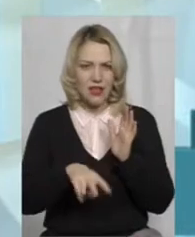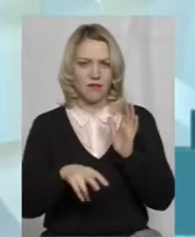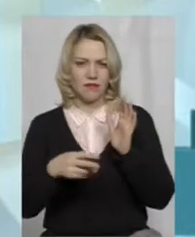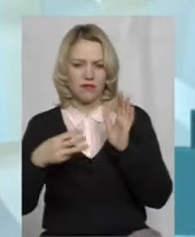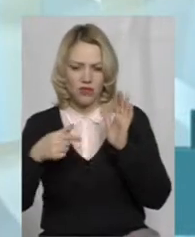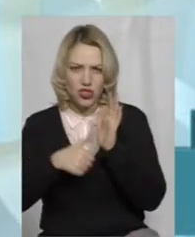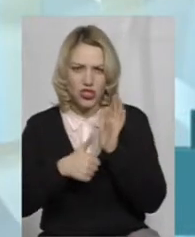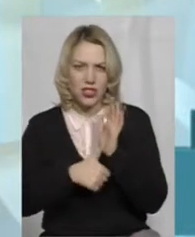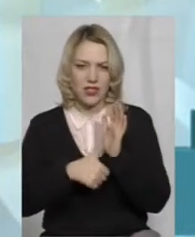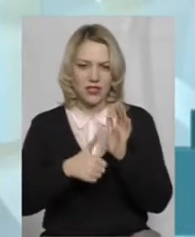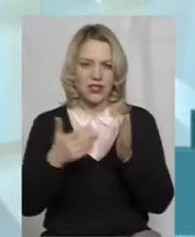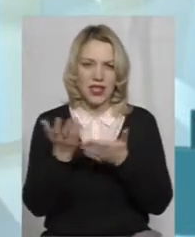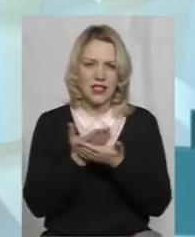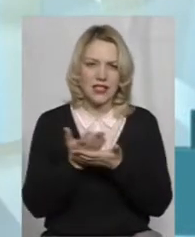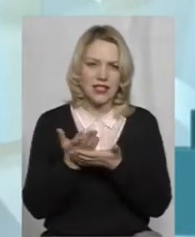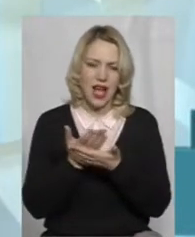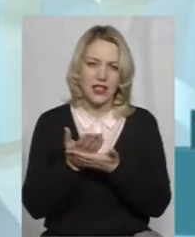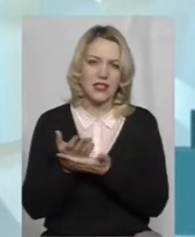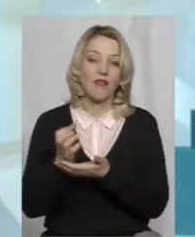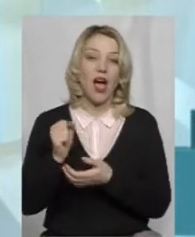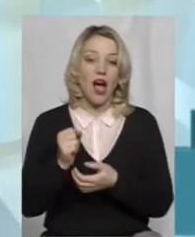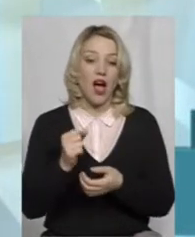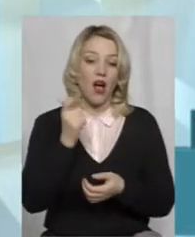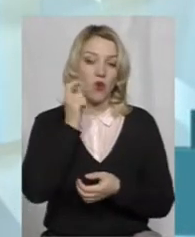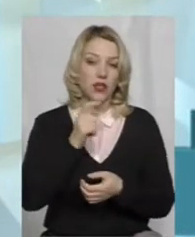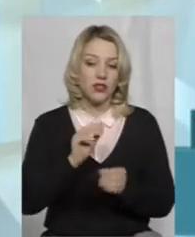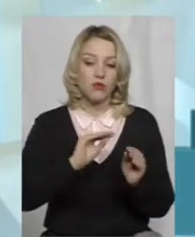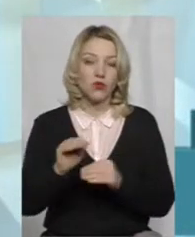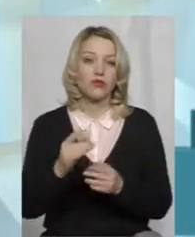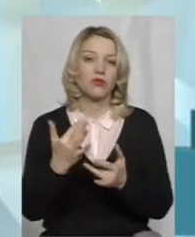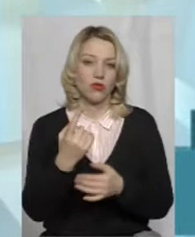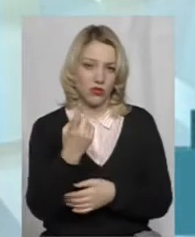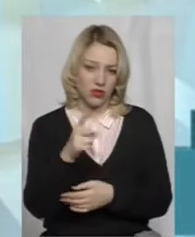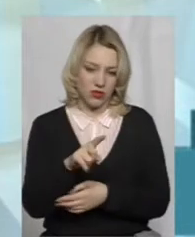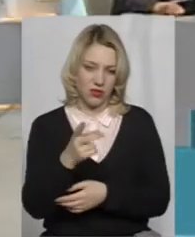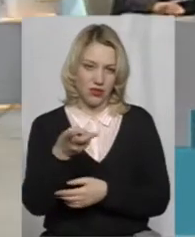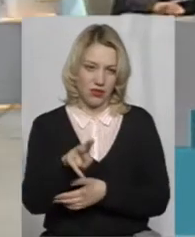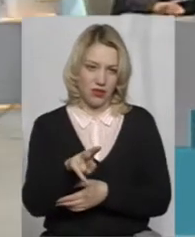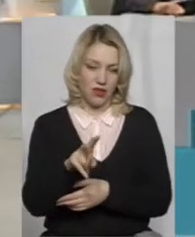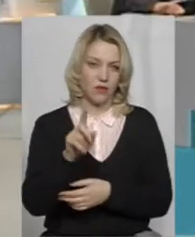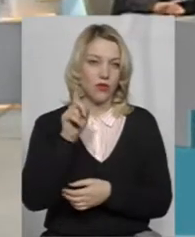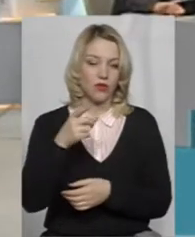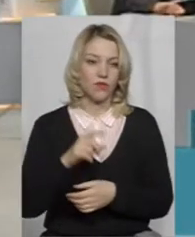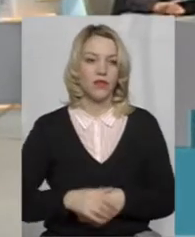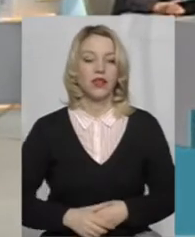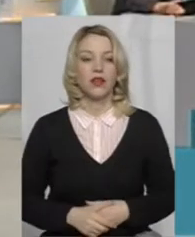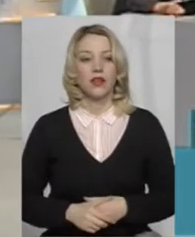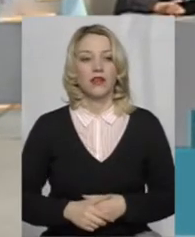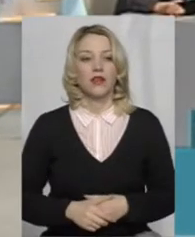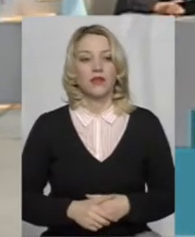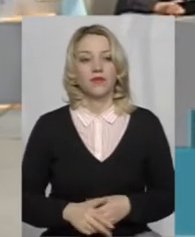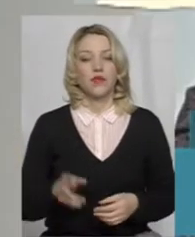добу. Але українське кіно поставять 1-2, тому що так зритель не дуже піде. Хто